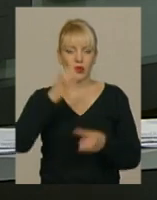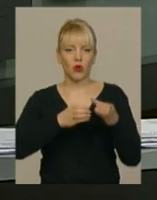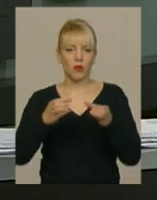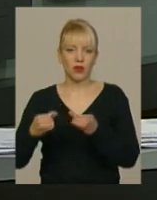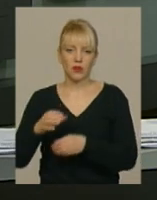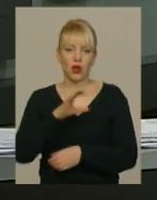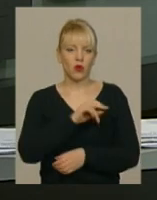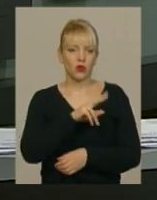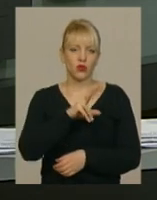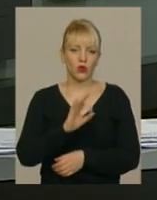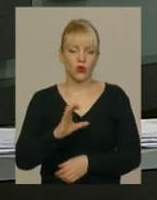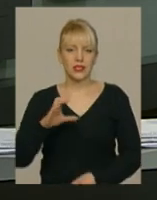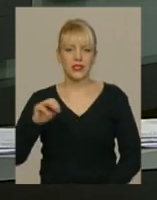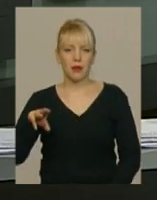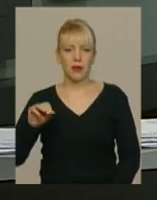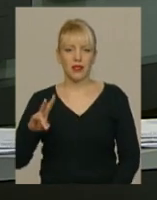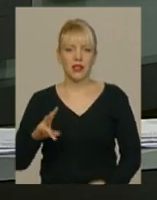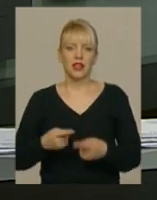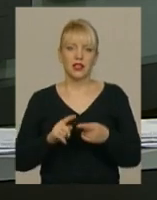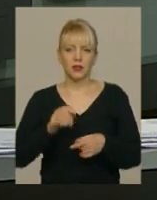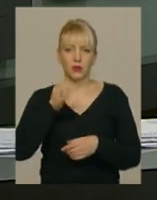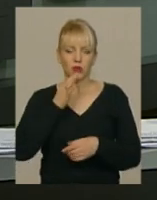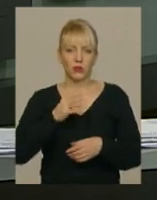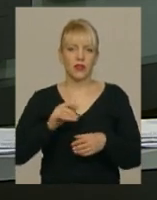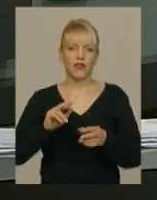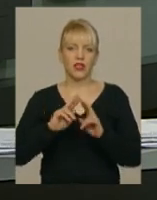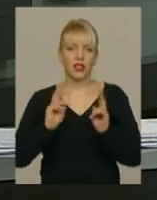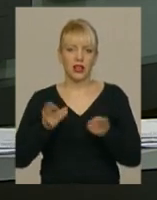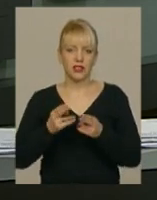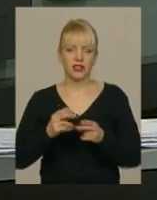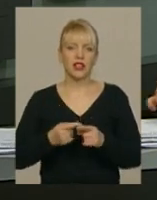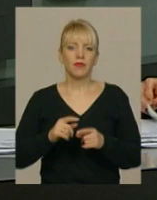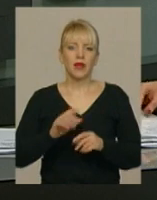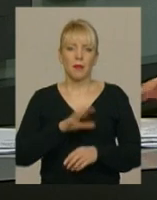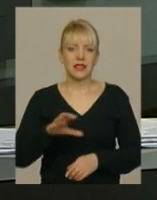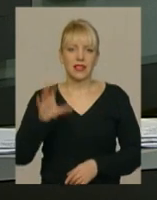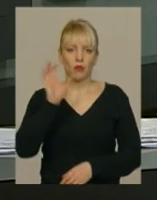«Очко» і «Степан Мазайлович» повідомились Федерації баскетболу Хмельницької області.